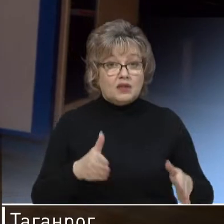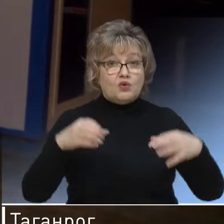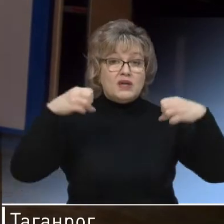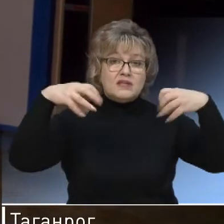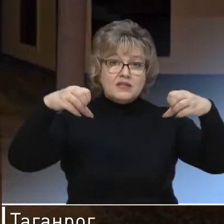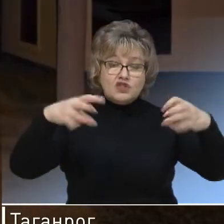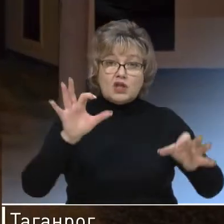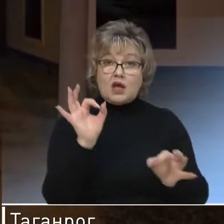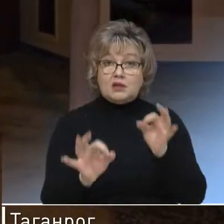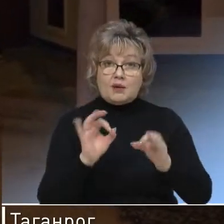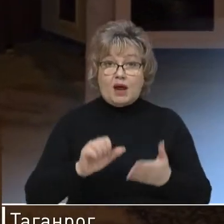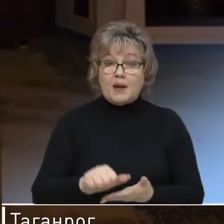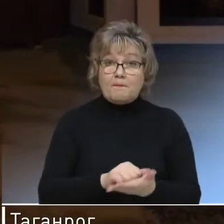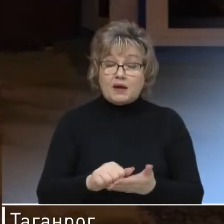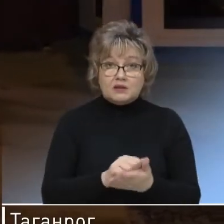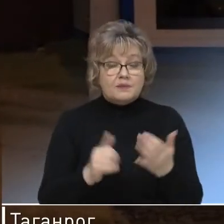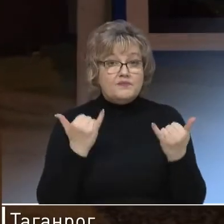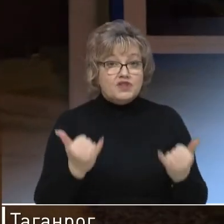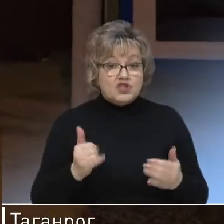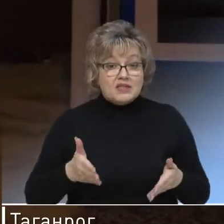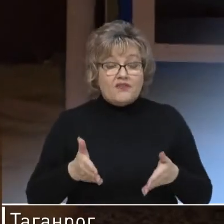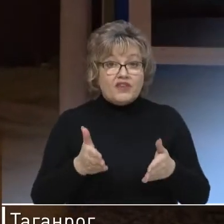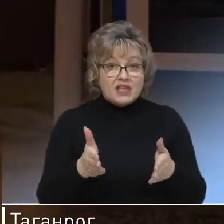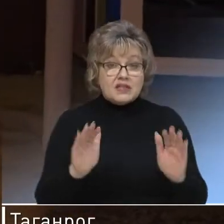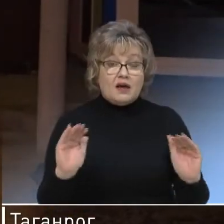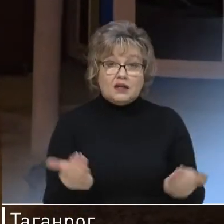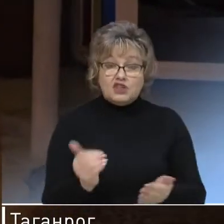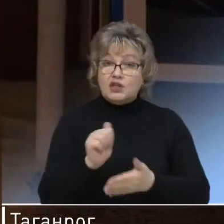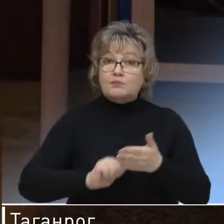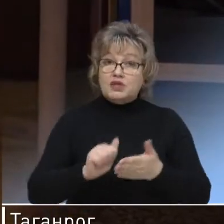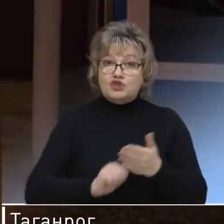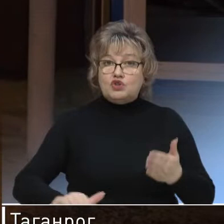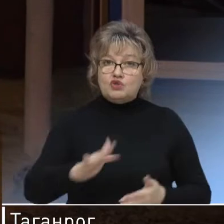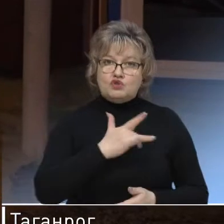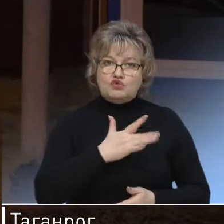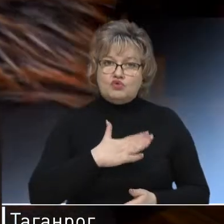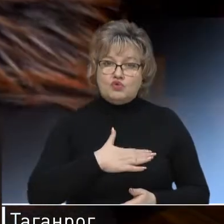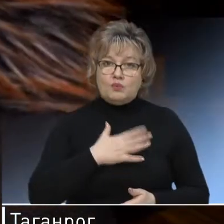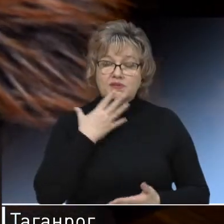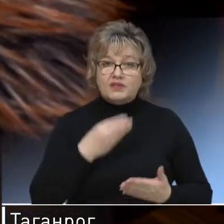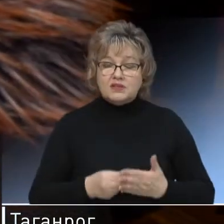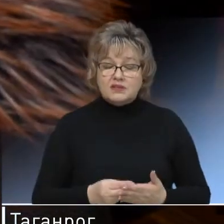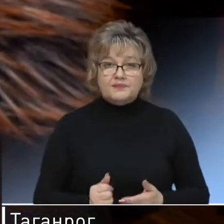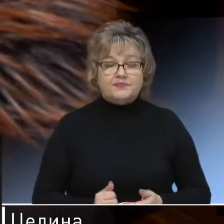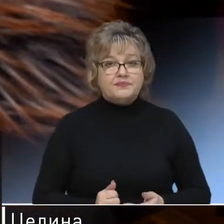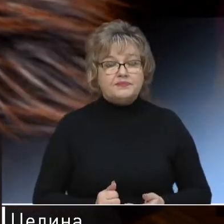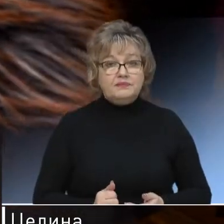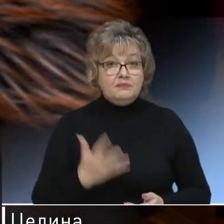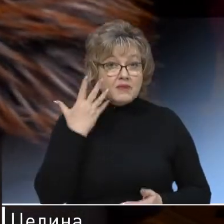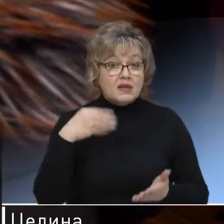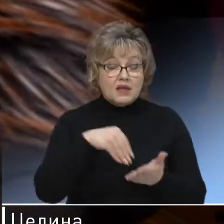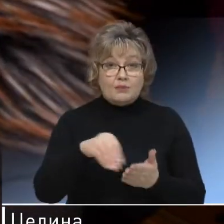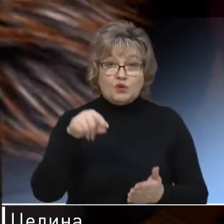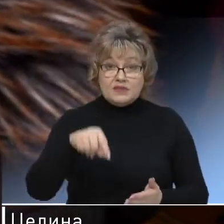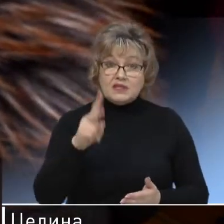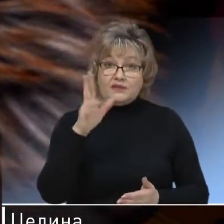освещением и нормальным покрытием. Но сейчас въезд там ограничен. Причина – территория частная собственность. Когда я покупала квартиру